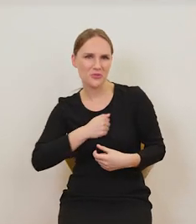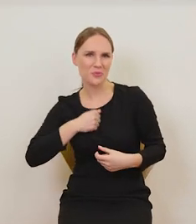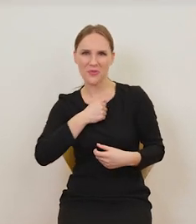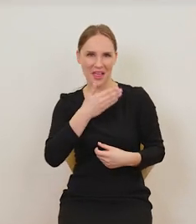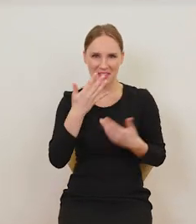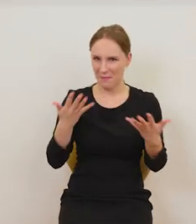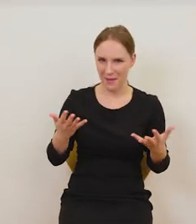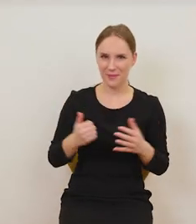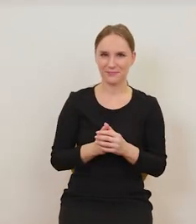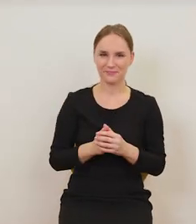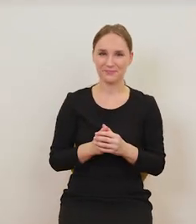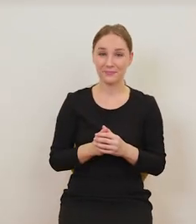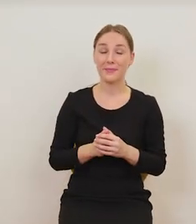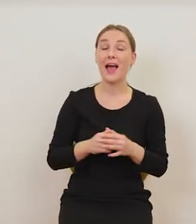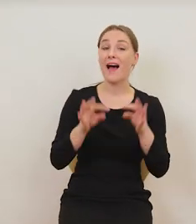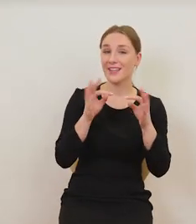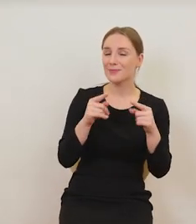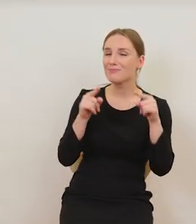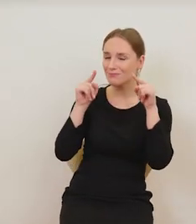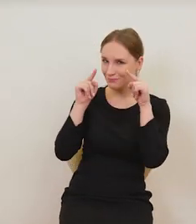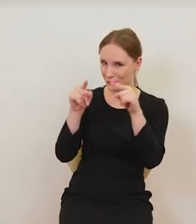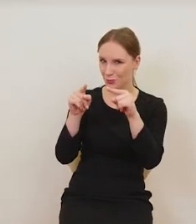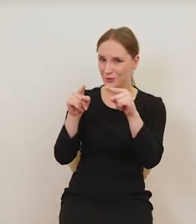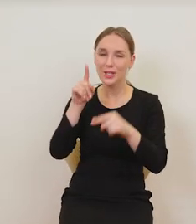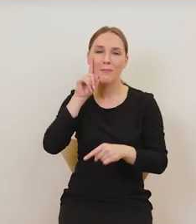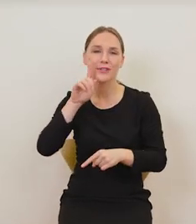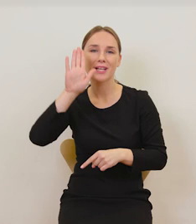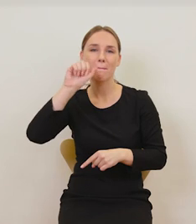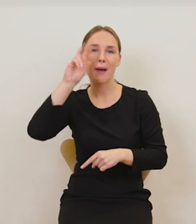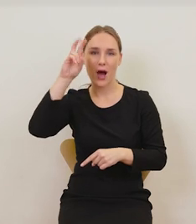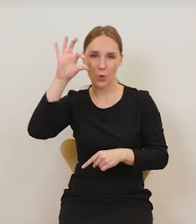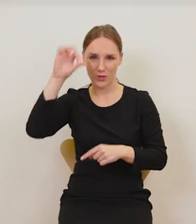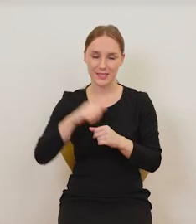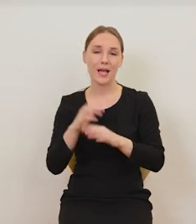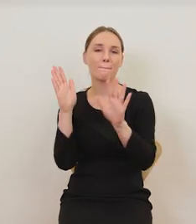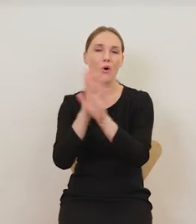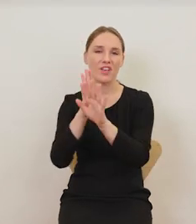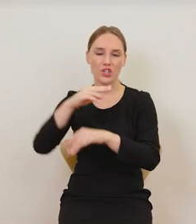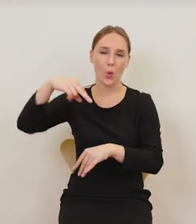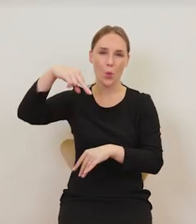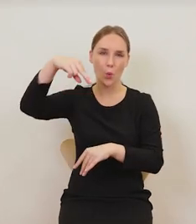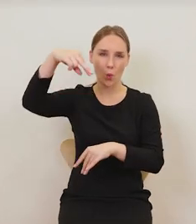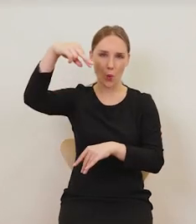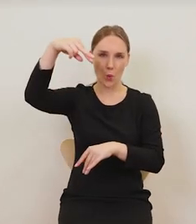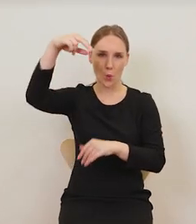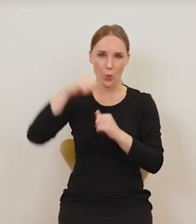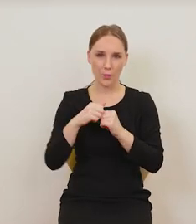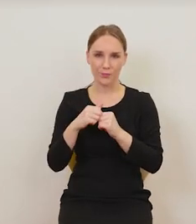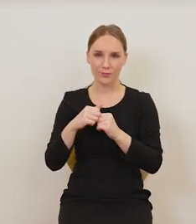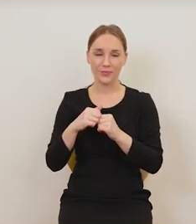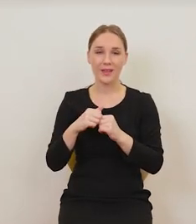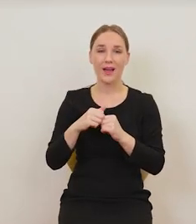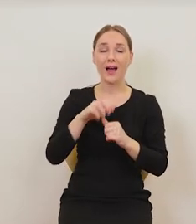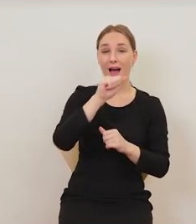obrazie być. Skupmy się w takim razie na tym Bachusie. Unosi się w powietrzu, patrzy w kierunku